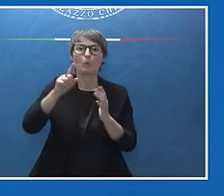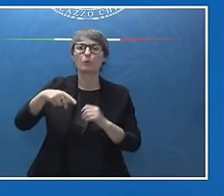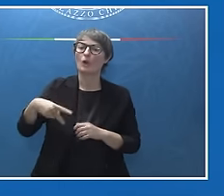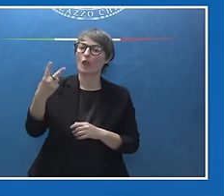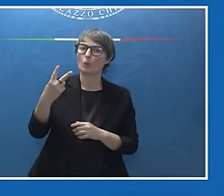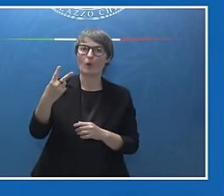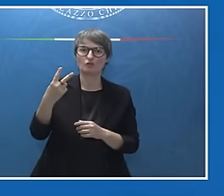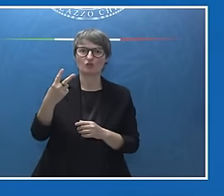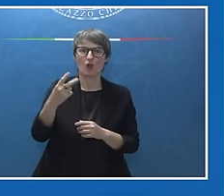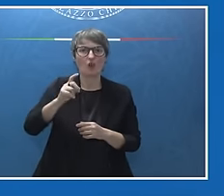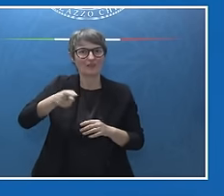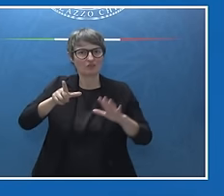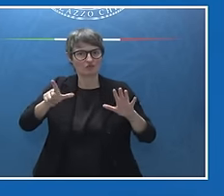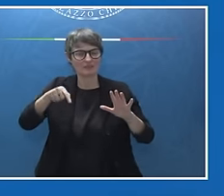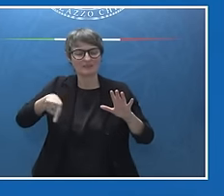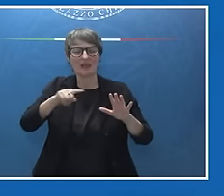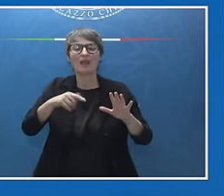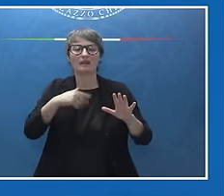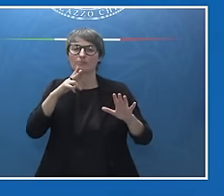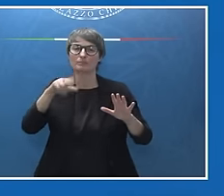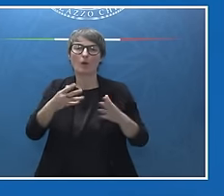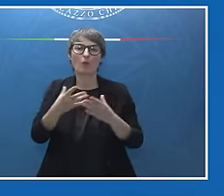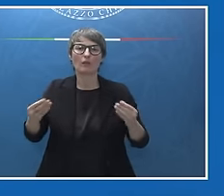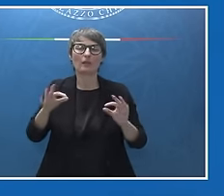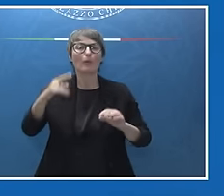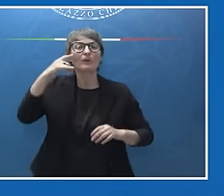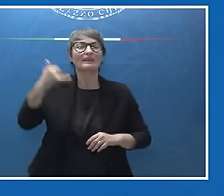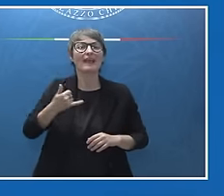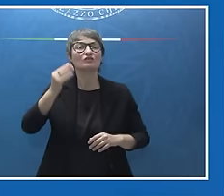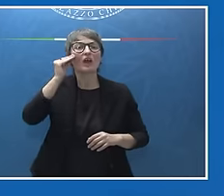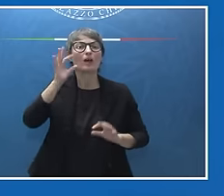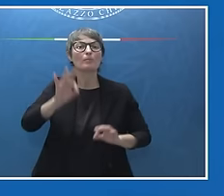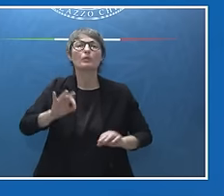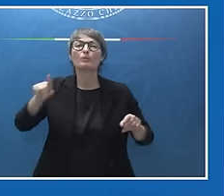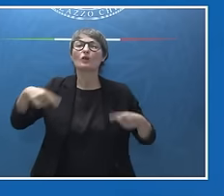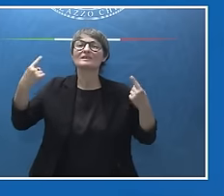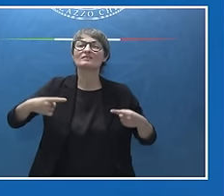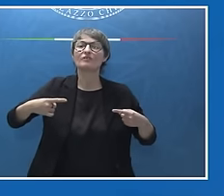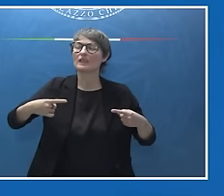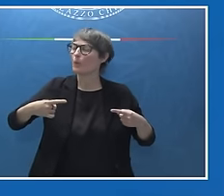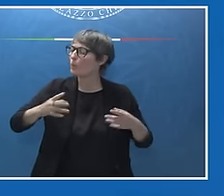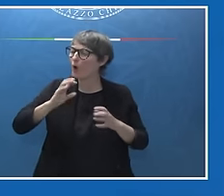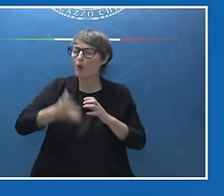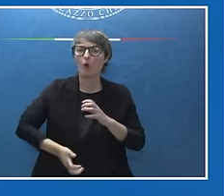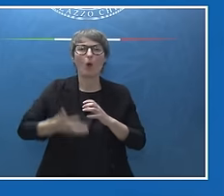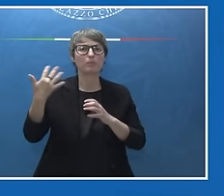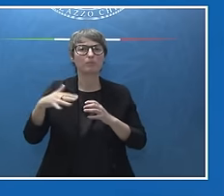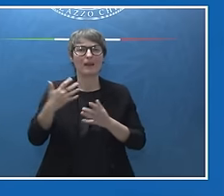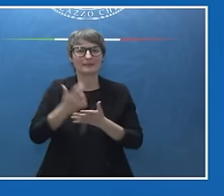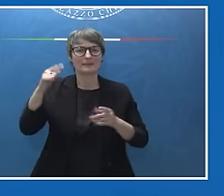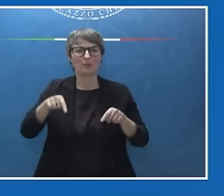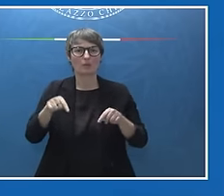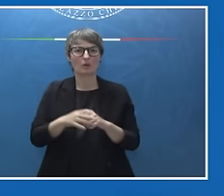Si tratta di una delle sfide più complesse e più impattanti che abbiamo di fronte. Il nostro obiettivo